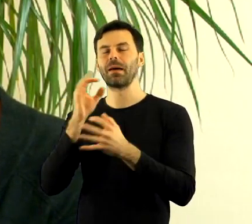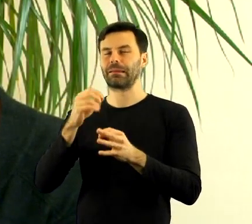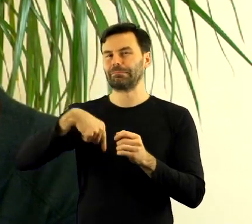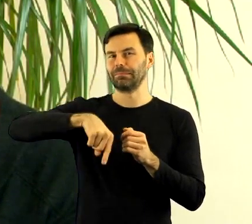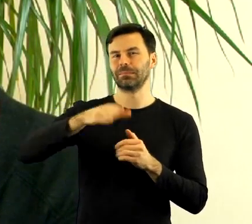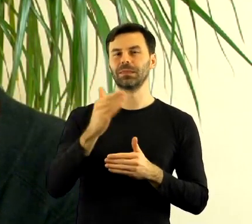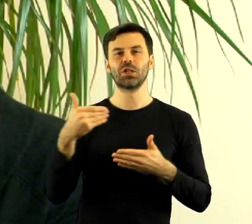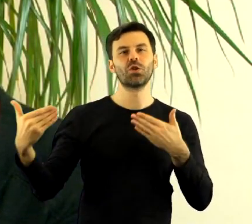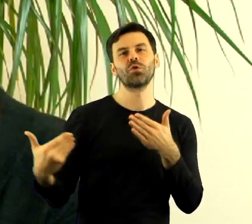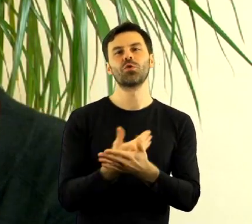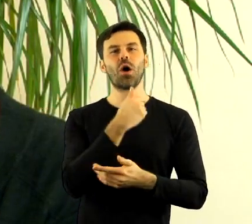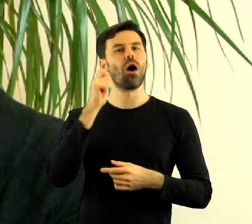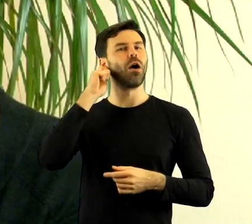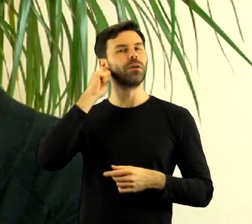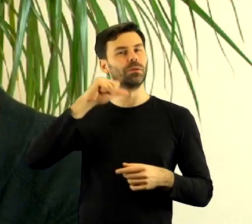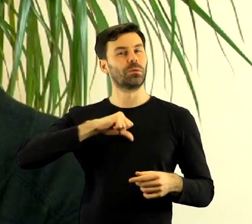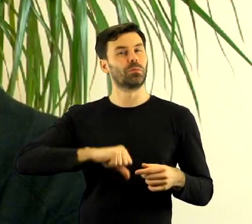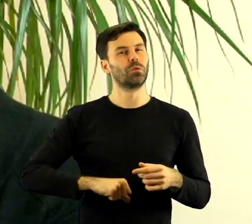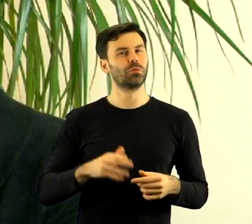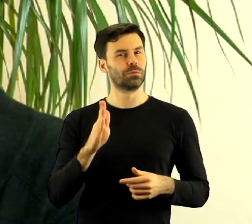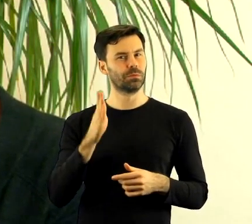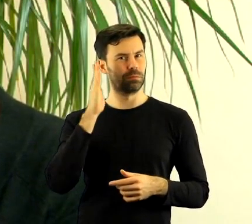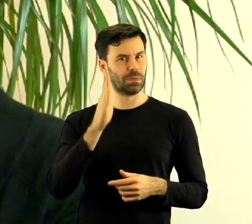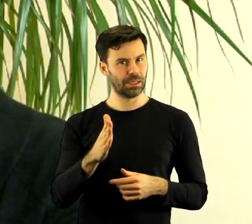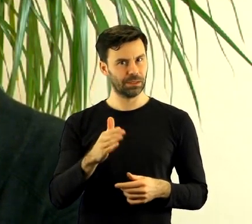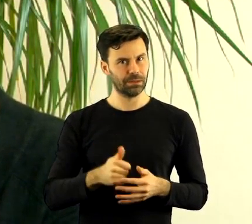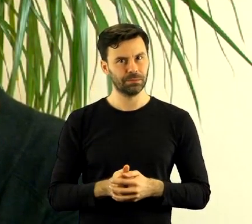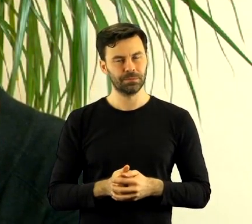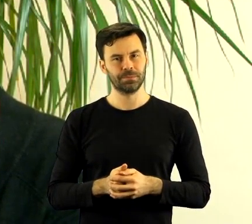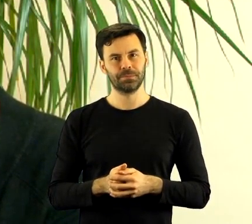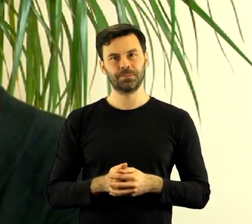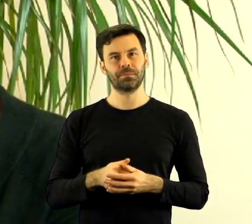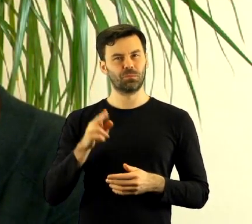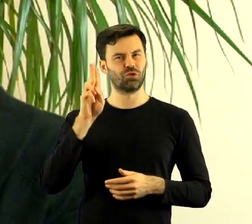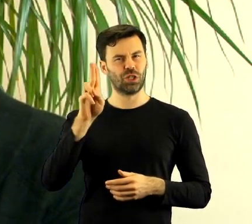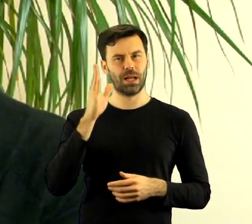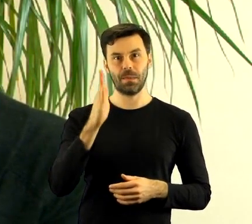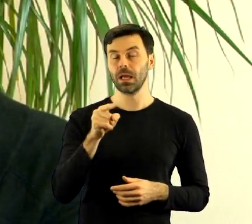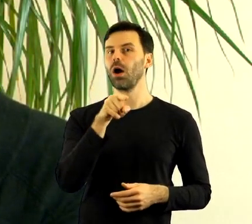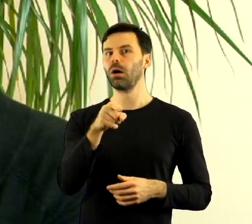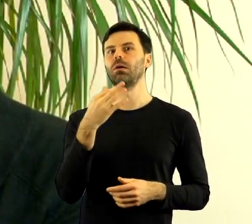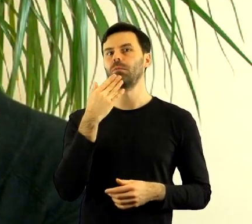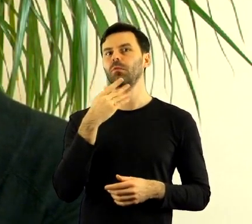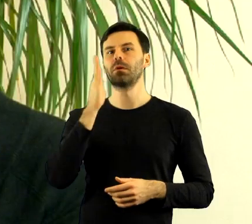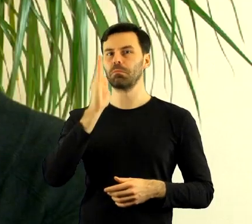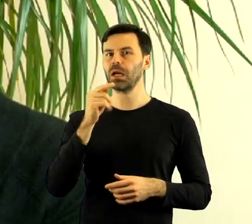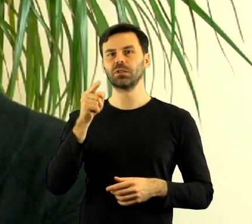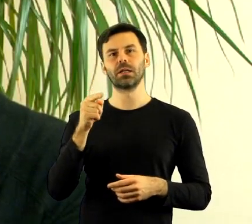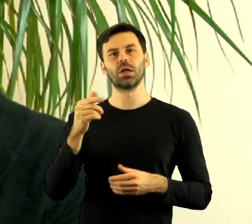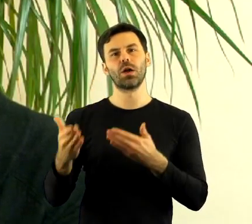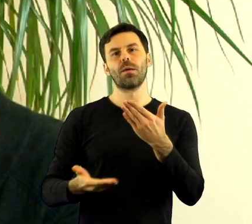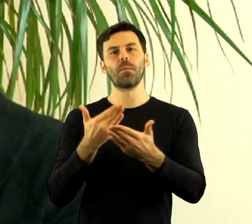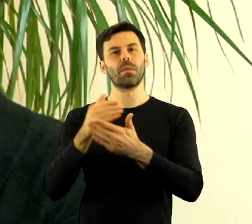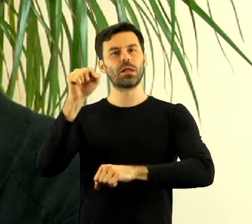zaprzysiężenie kolejnego i ten burmistrz, ta pani właściwie, burmistrz obiecała nam, że pierwsze co zrobi to wycofa